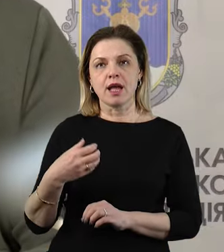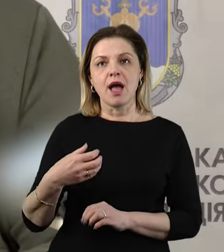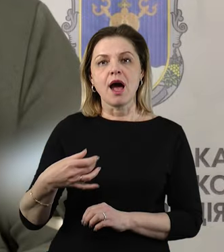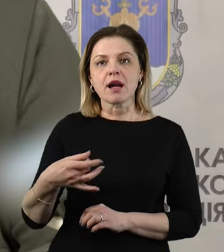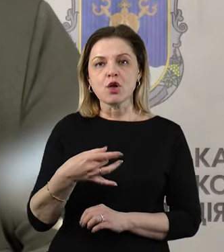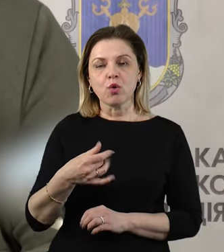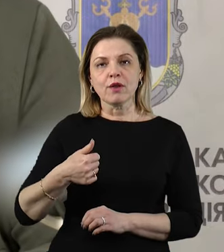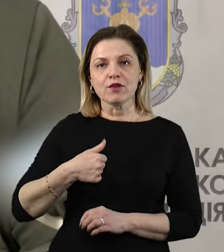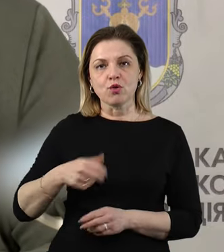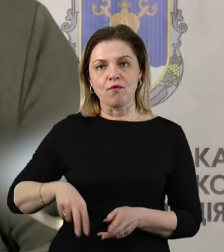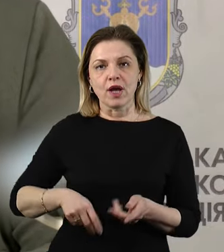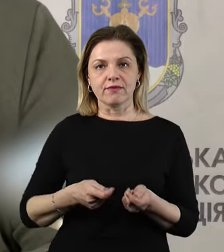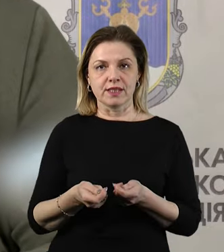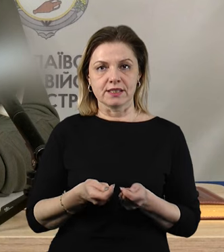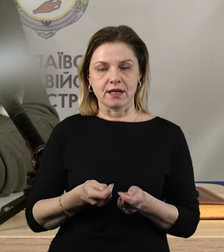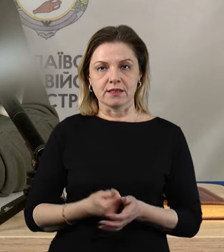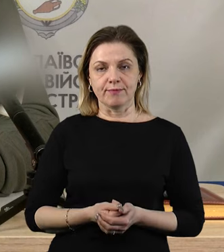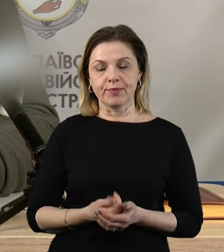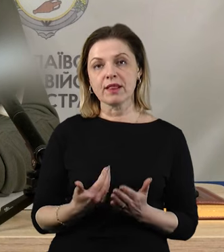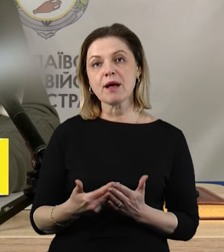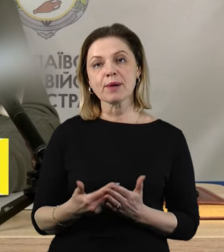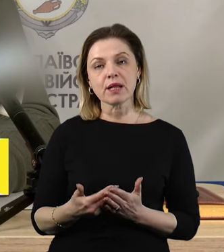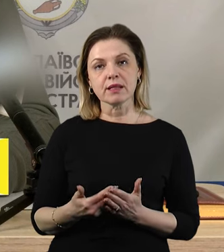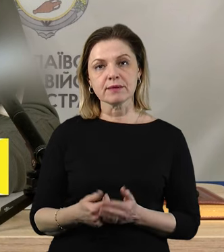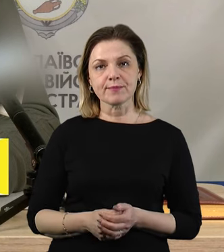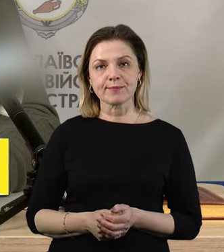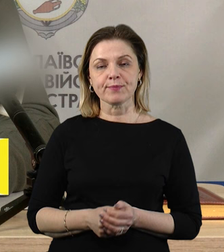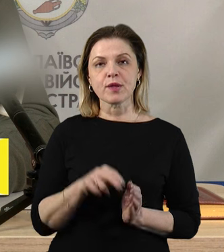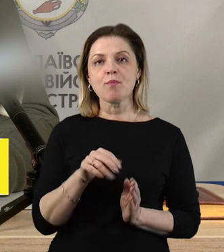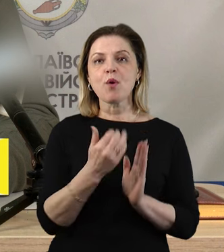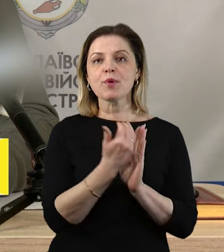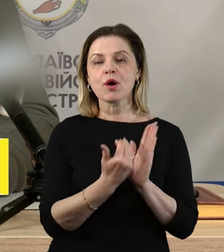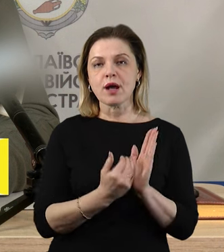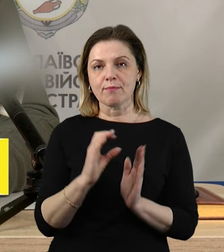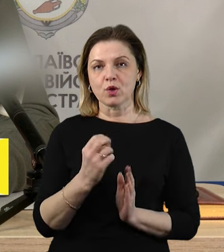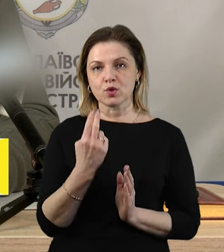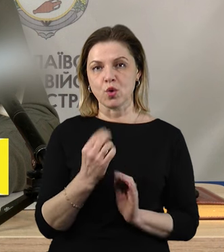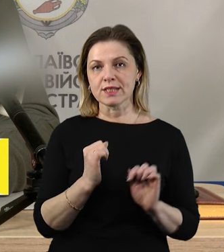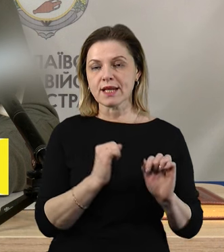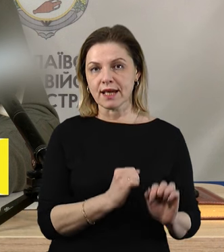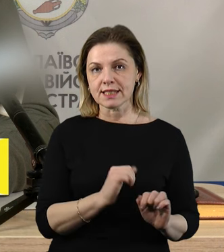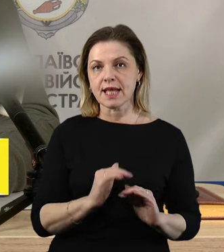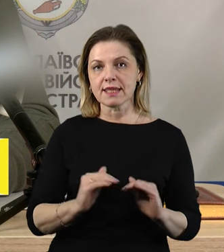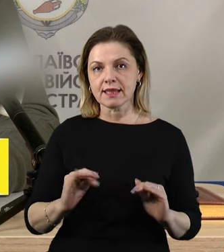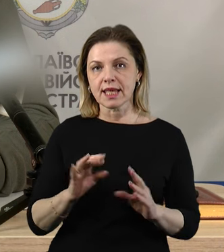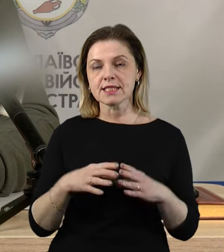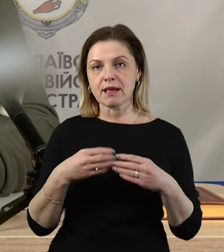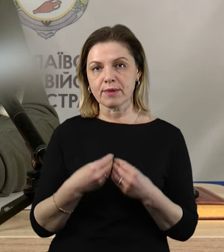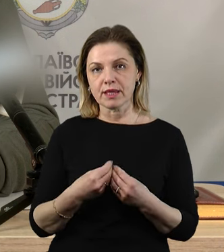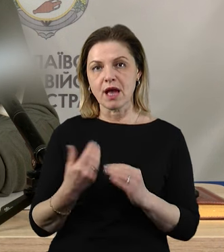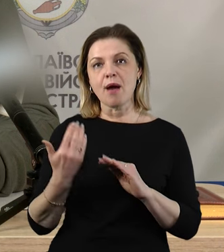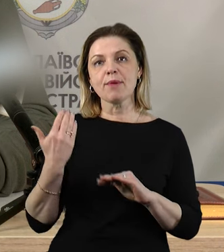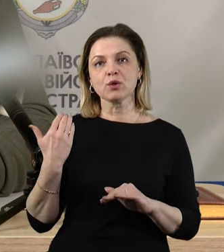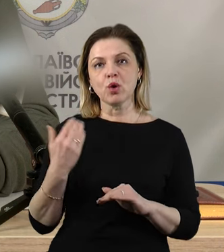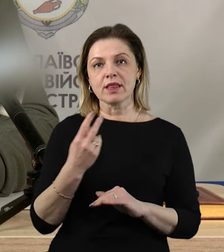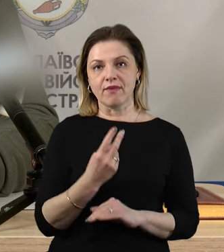районної військової адміністрації Максим Кашуба. Наприклад, по програмі соціальний захист дітей та сім'ї у минулому,